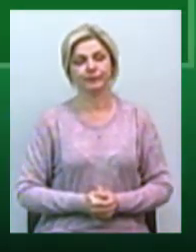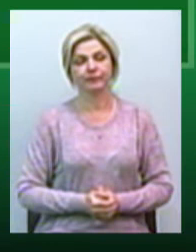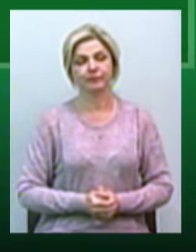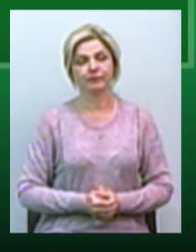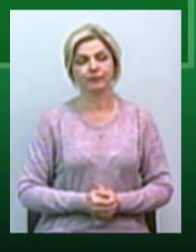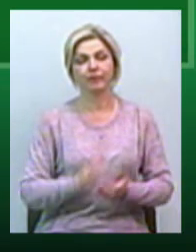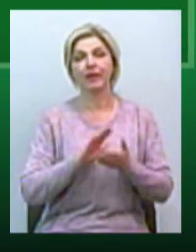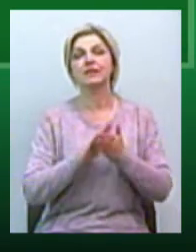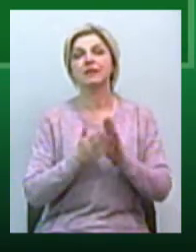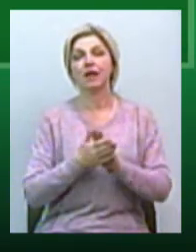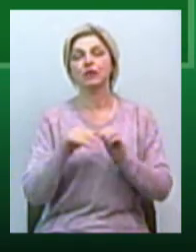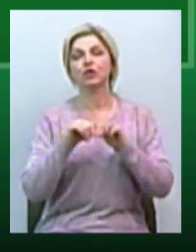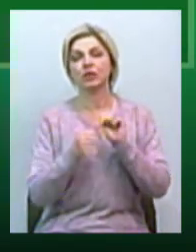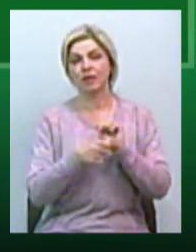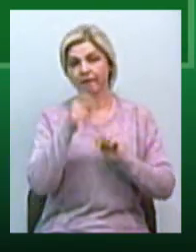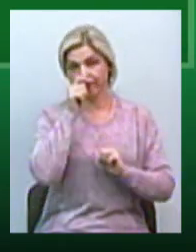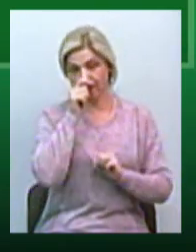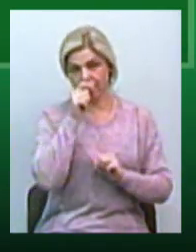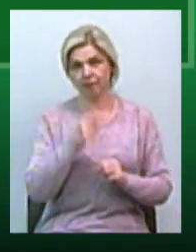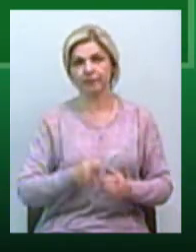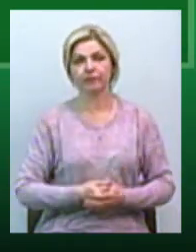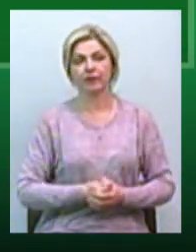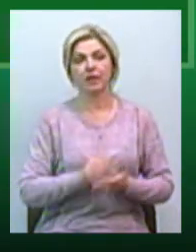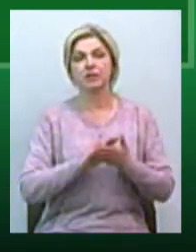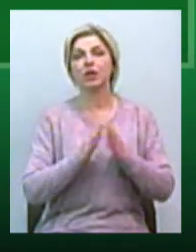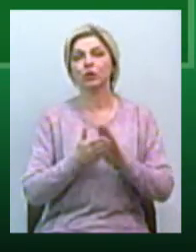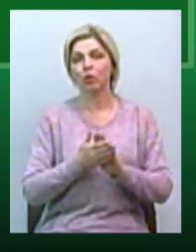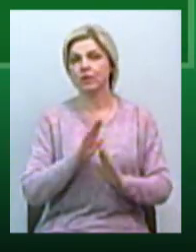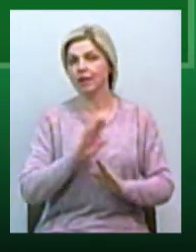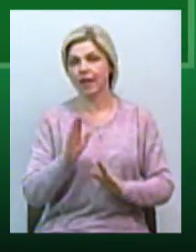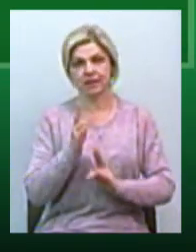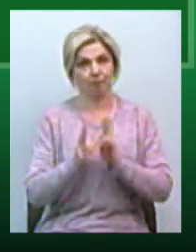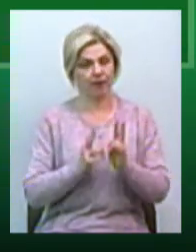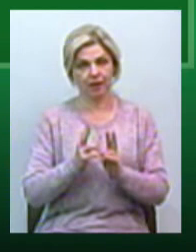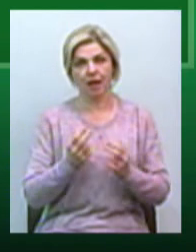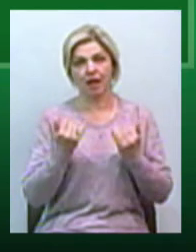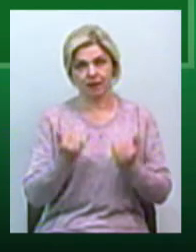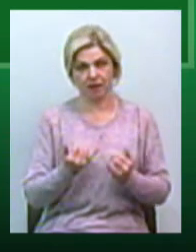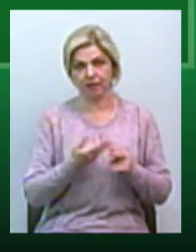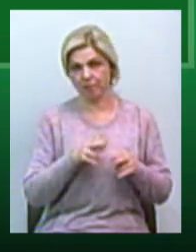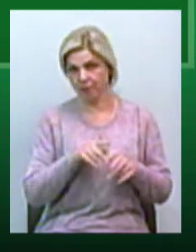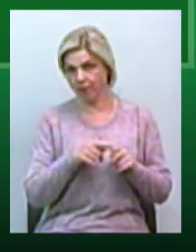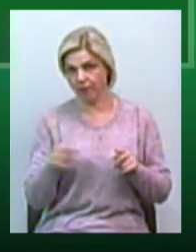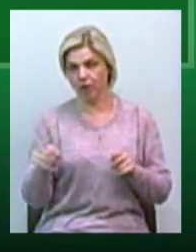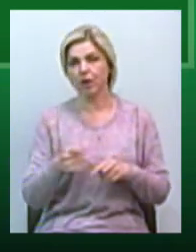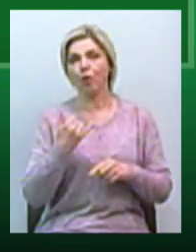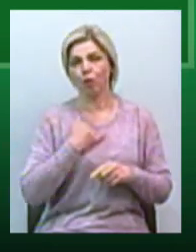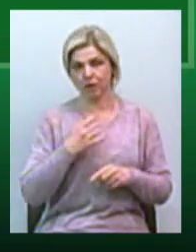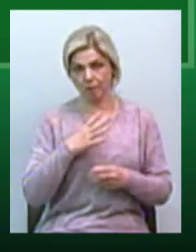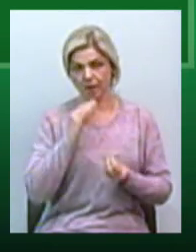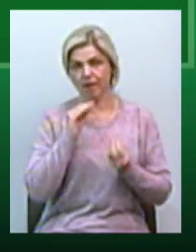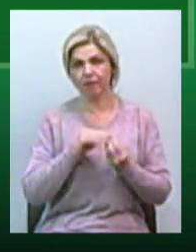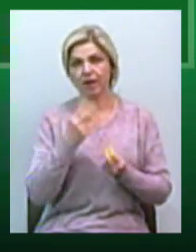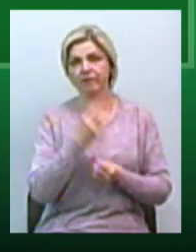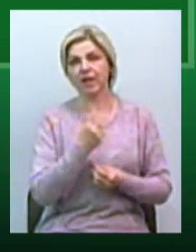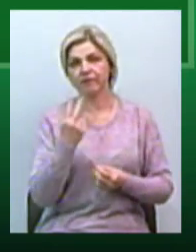Станом на 16 квітня ситуація не змінилася на дану годину. В нас як було 22 підтверджених